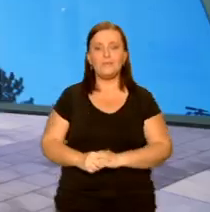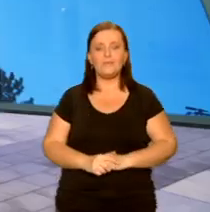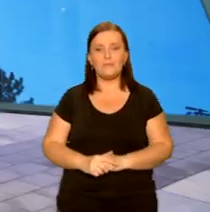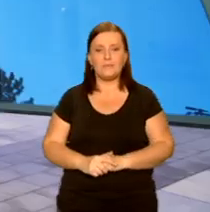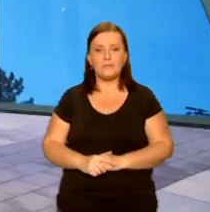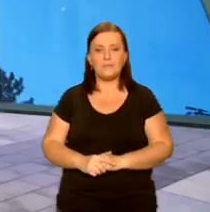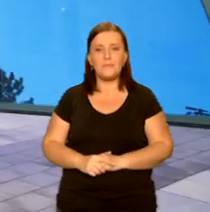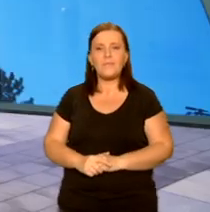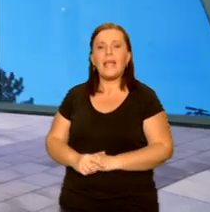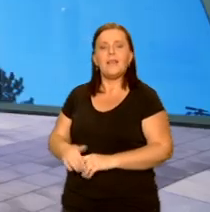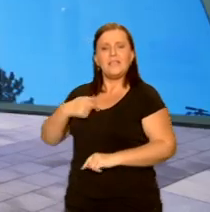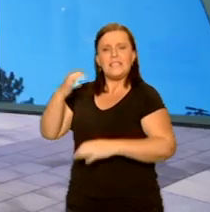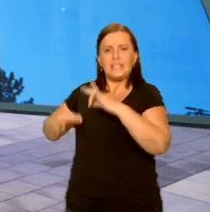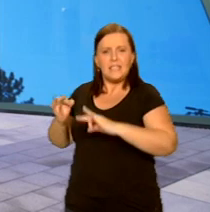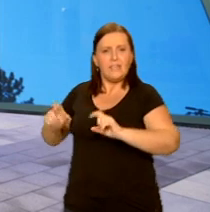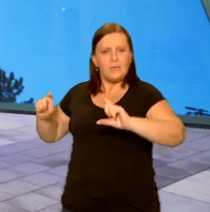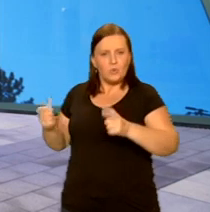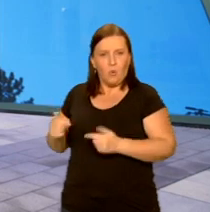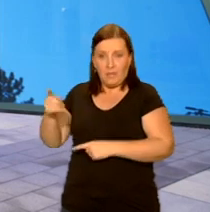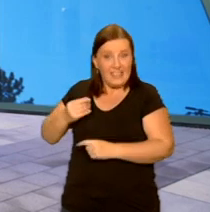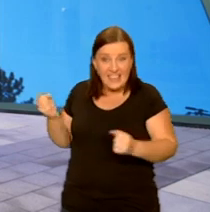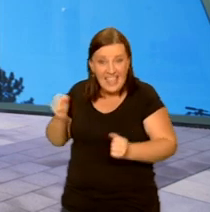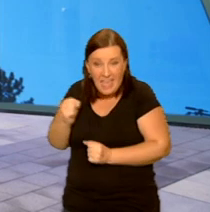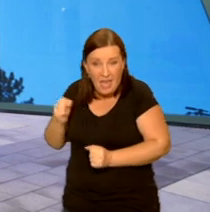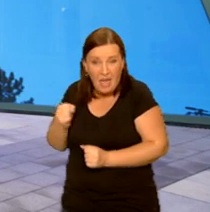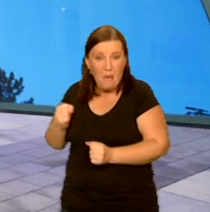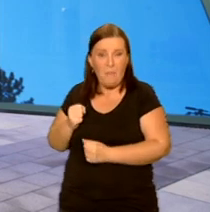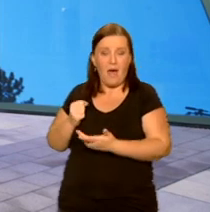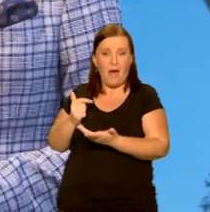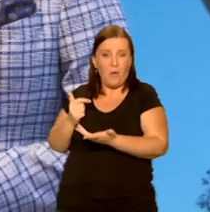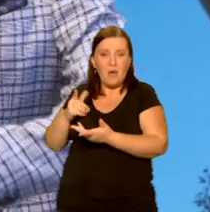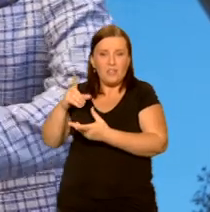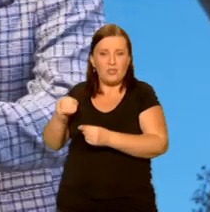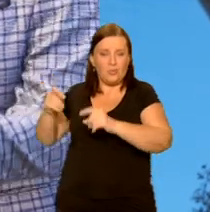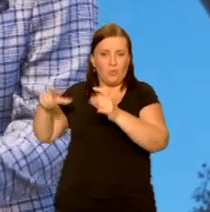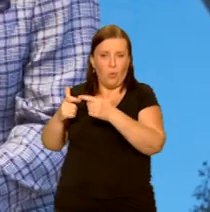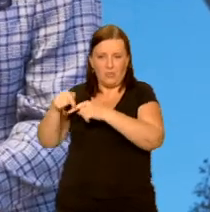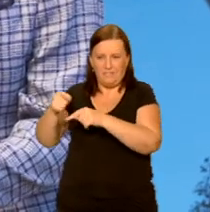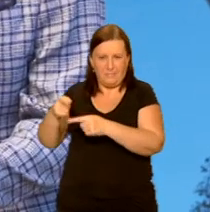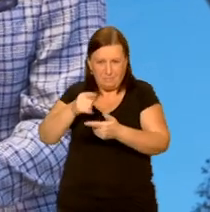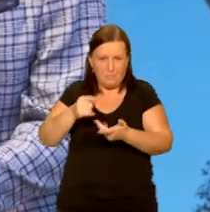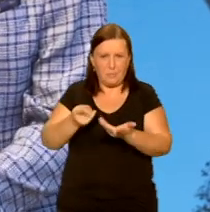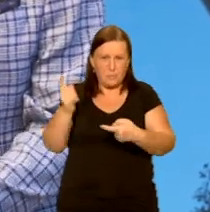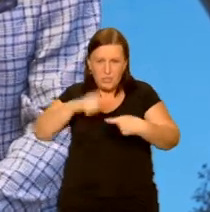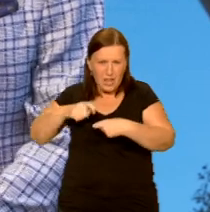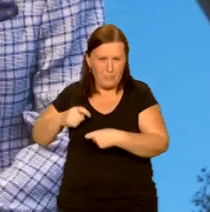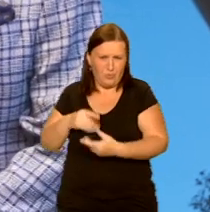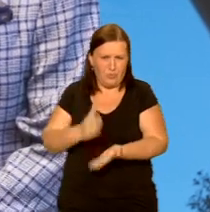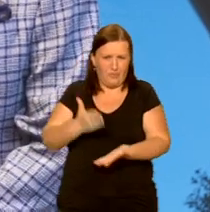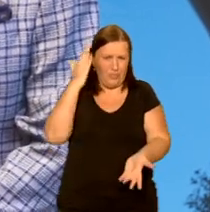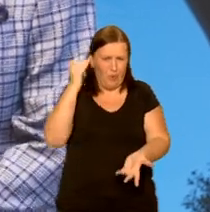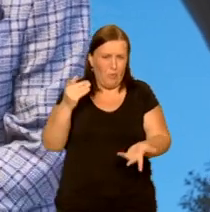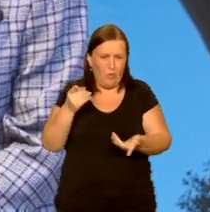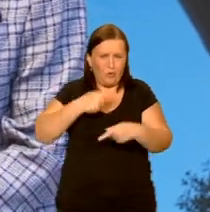Panie Krzysztofie, zastanawia mnie to, czy nie bał się Pan, wchodząc na rynek, który w końcu jest zapełniony wieloma podobnymi